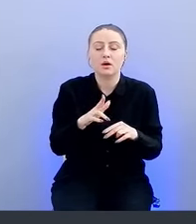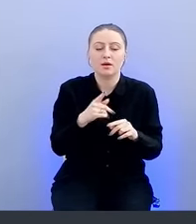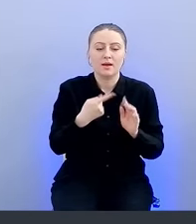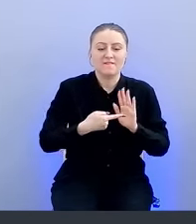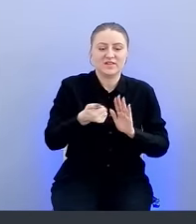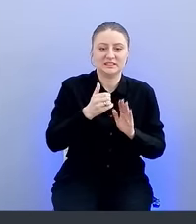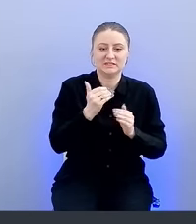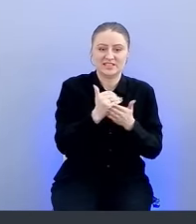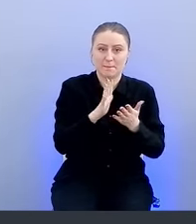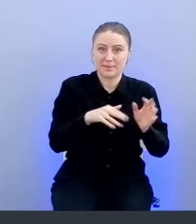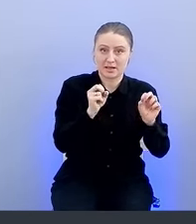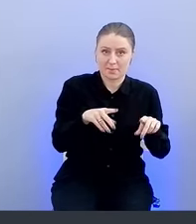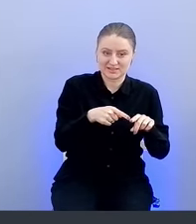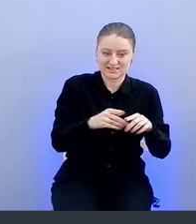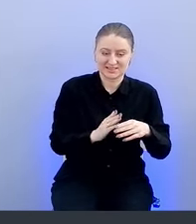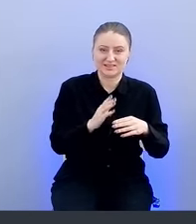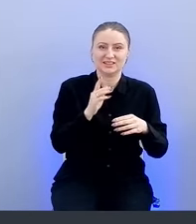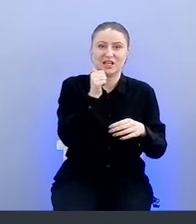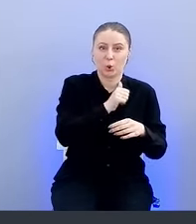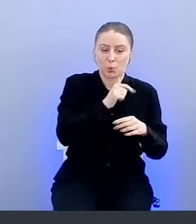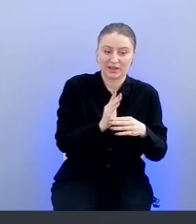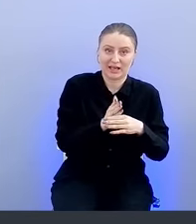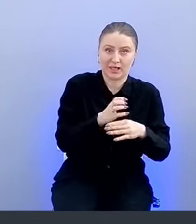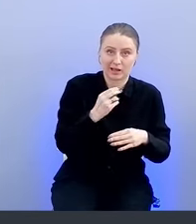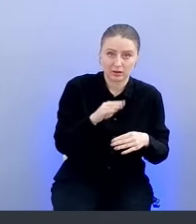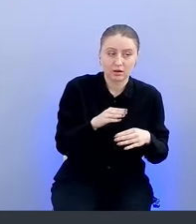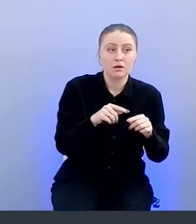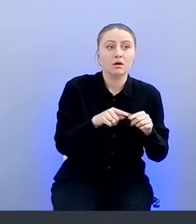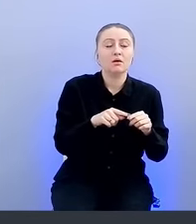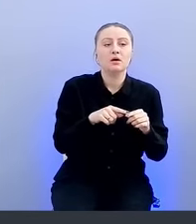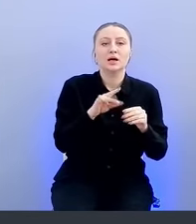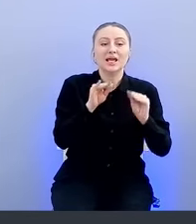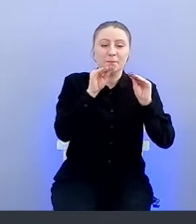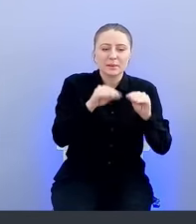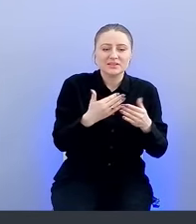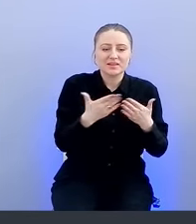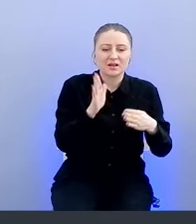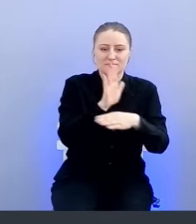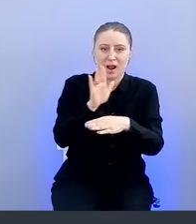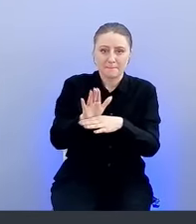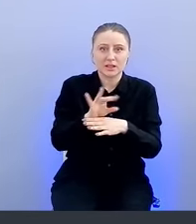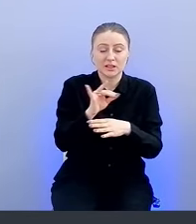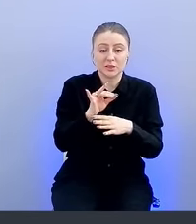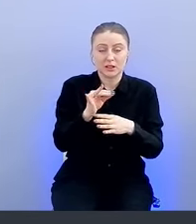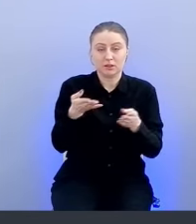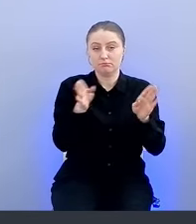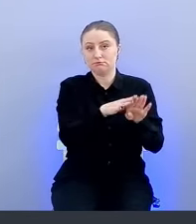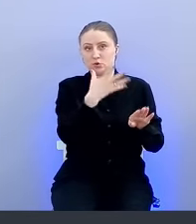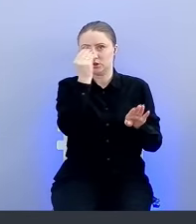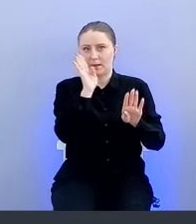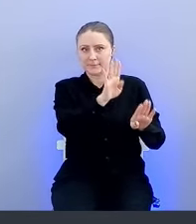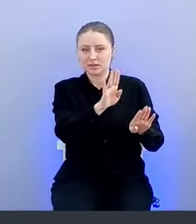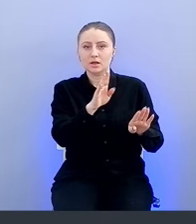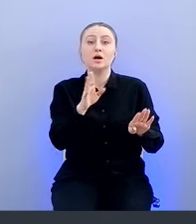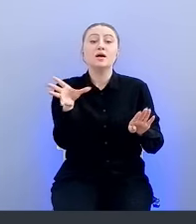безопасности SecurityGate, прописать несколько команд и забыть об этом навсегда. То есть все остальное делается в